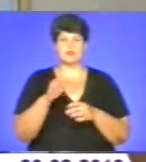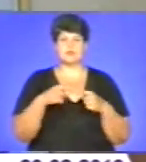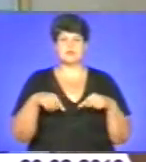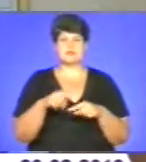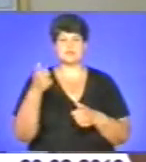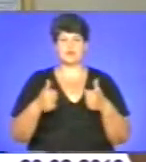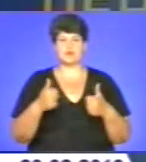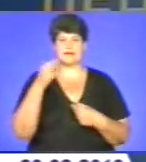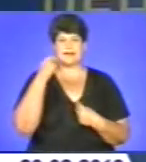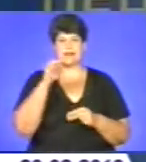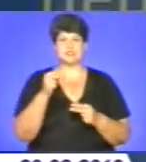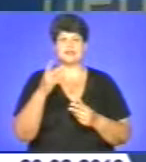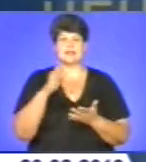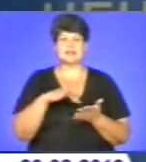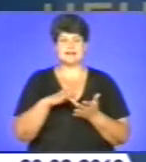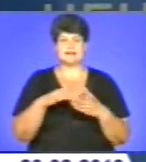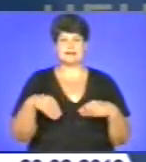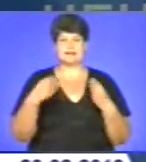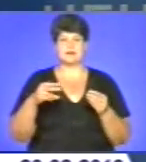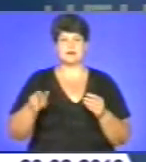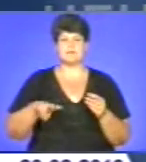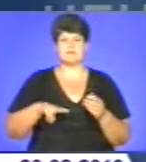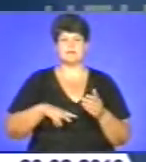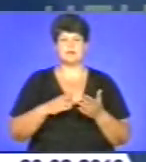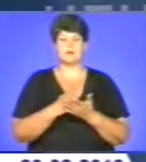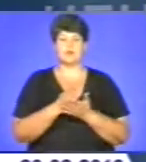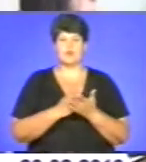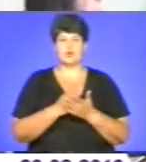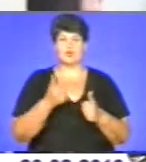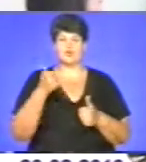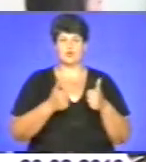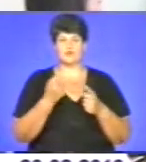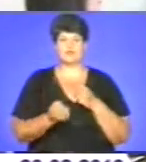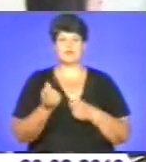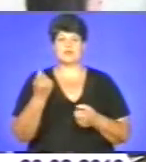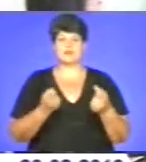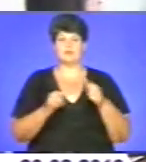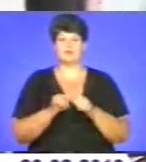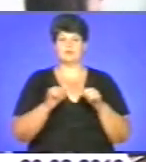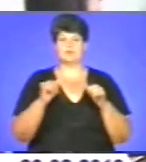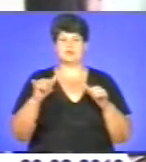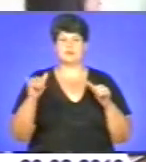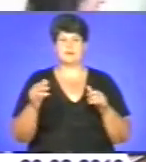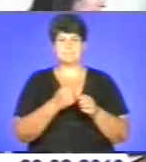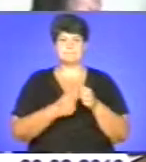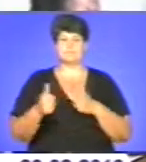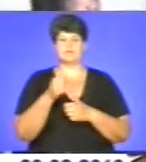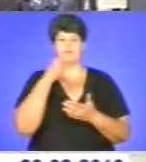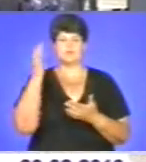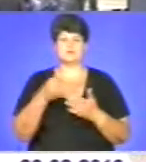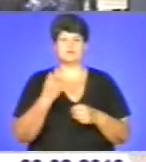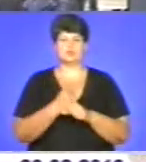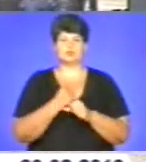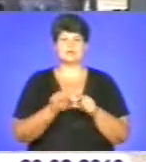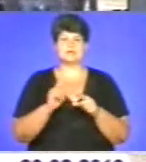конкурсу «Кращий центр надання адміністративних послуг». Конкурс виявлятиме та поширюватиме передовий досвід роботи таких